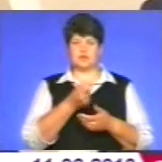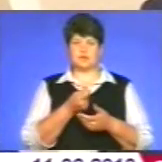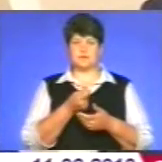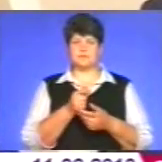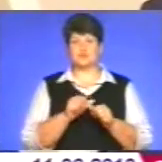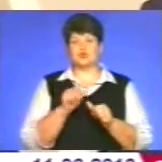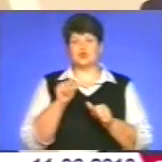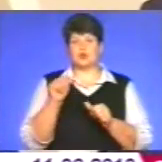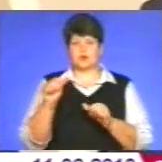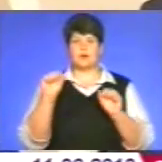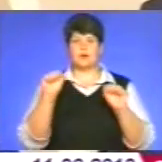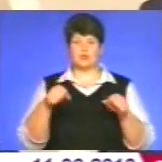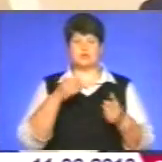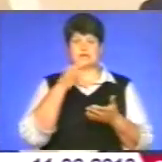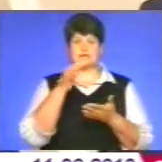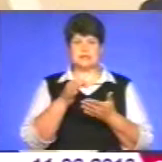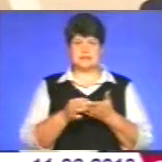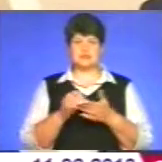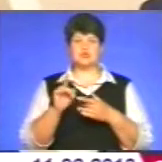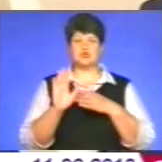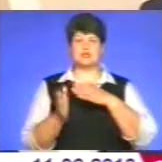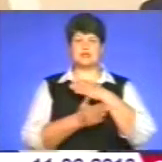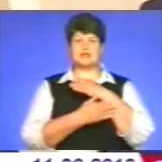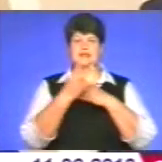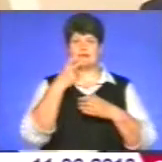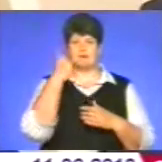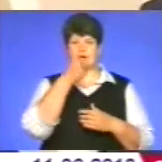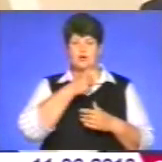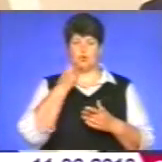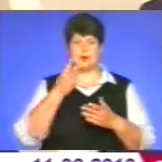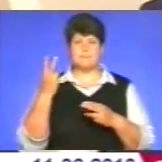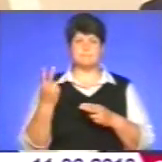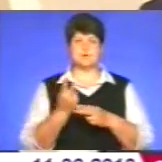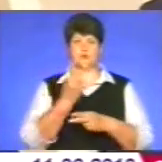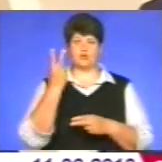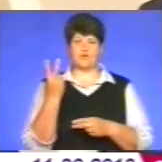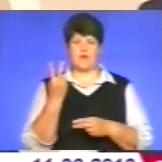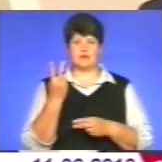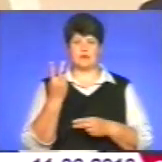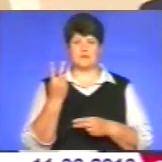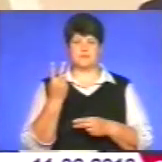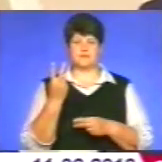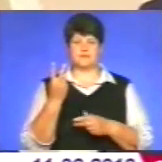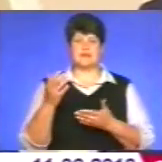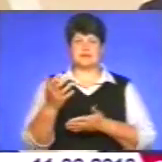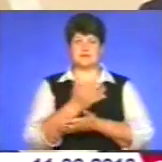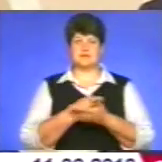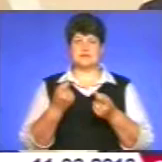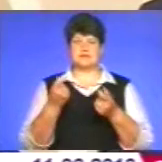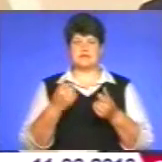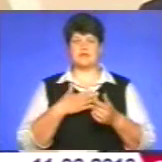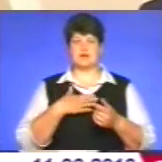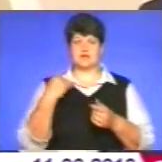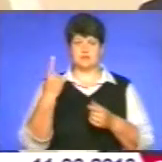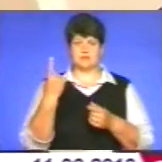Можна сказати тільки, що за останні два роки ми подвоїли вал зерна в нашій області, понад